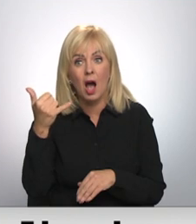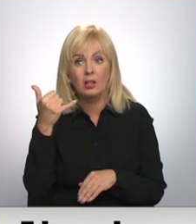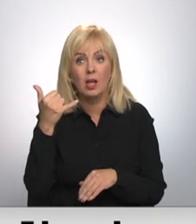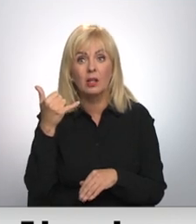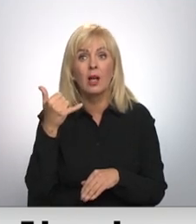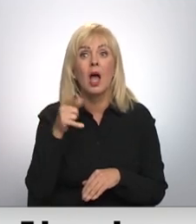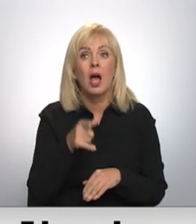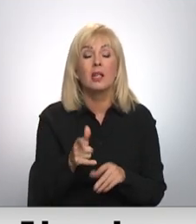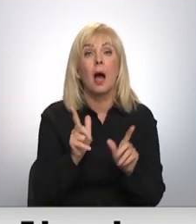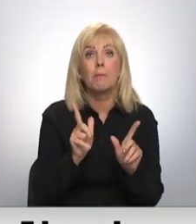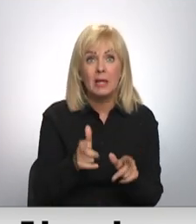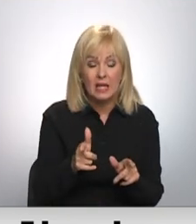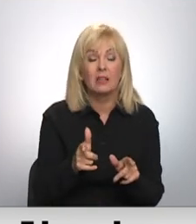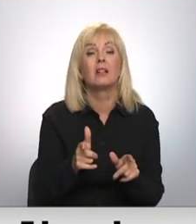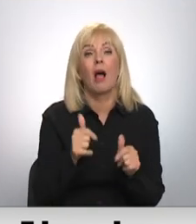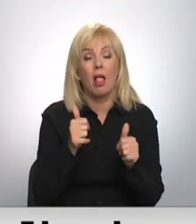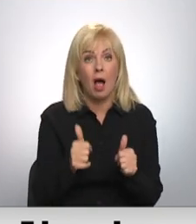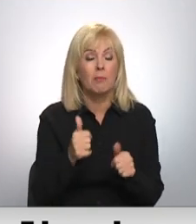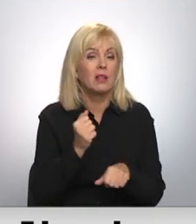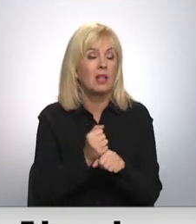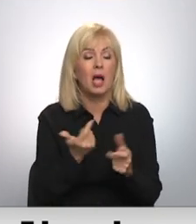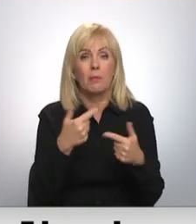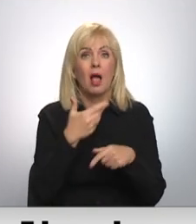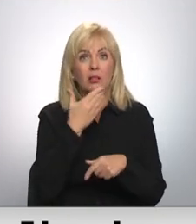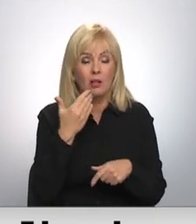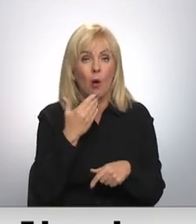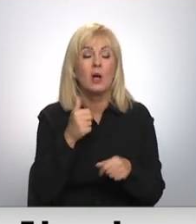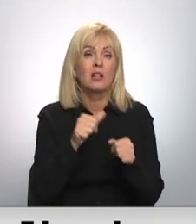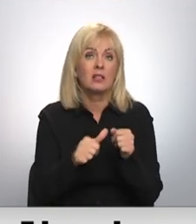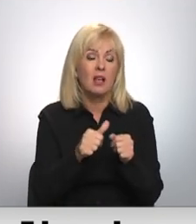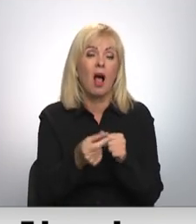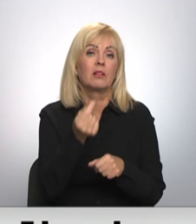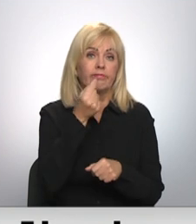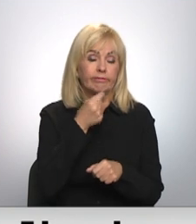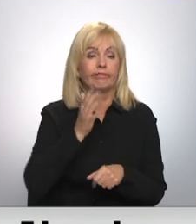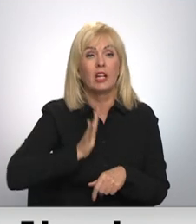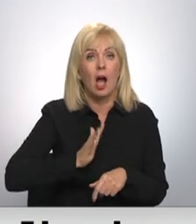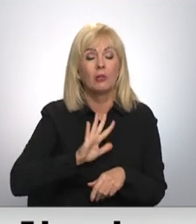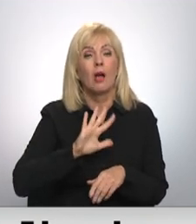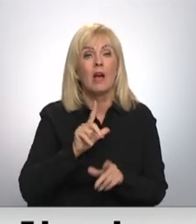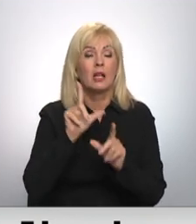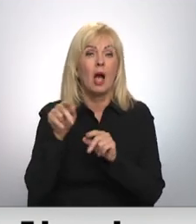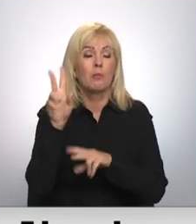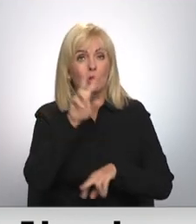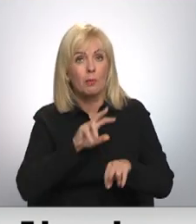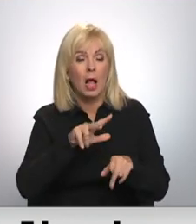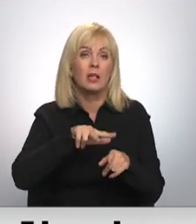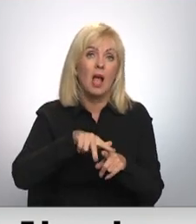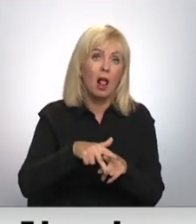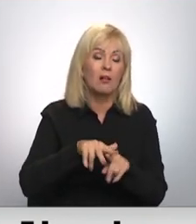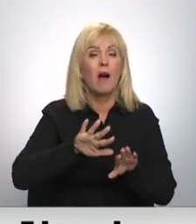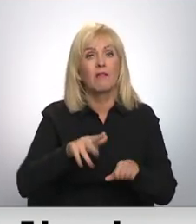tad ied, bet tā darba laiks mums noteikti nav. Jāiedz ar zāles un jāgaida, vai arī jābrauc, jāmeklē, vai Jelgavā pieņem, vai